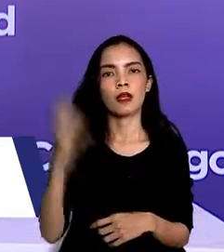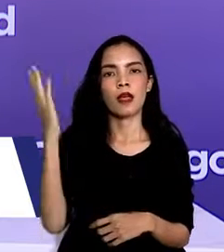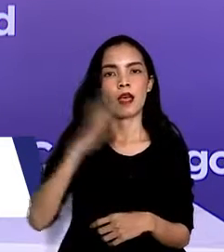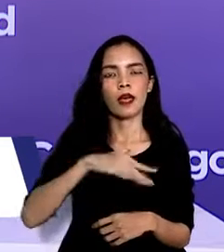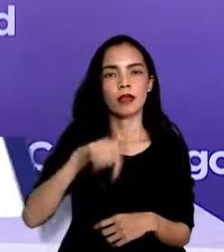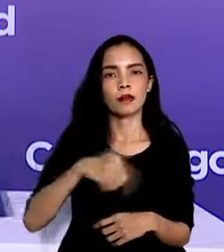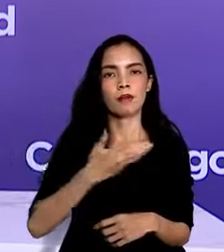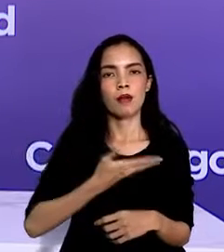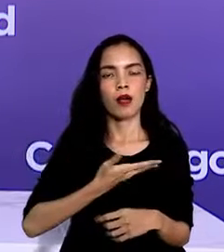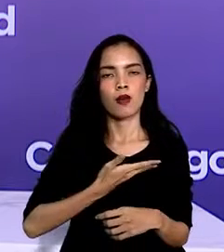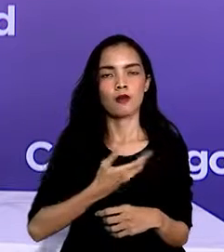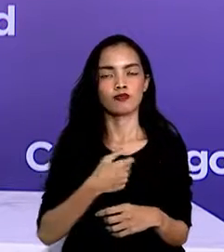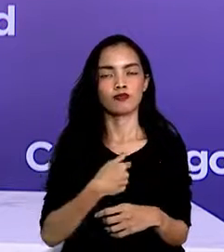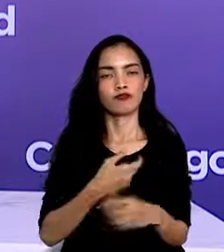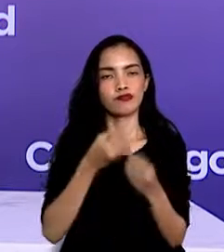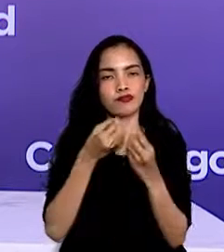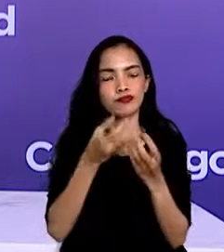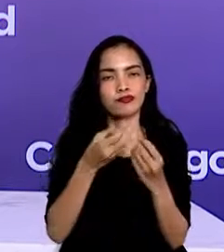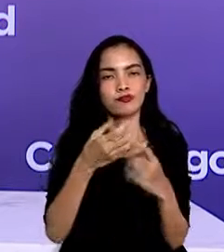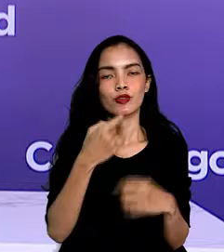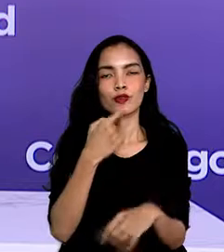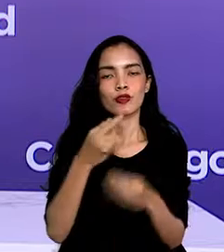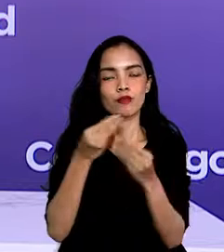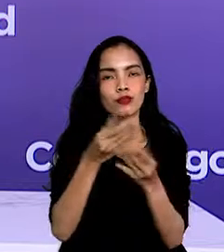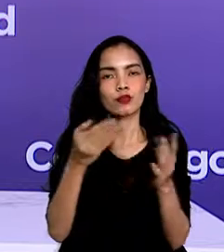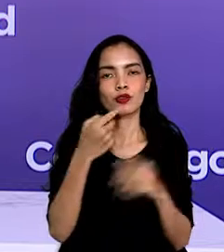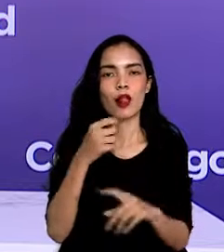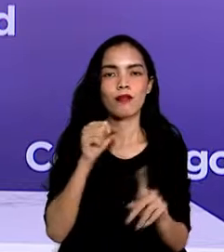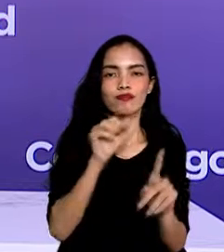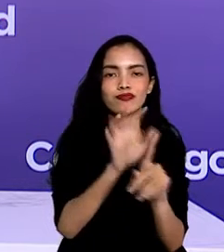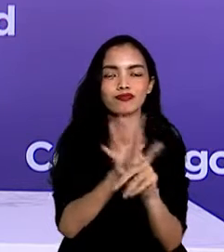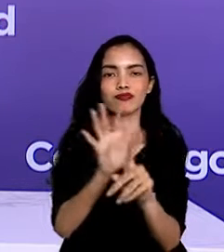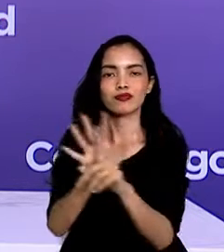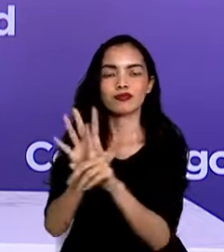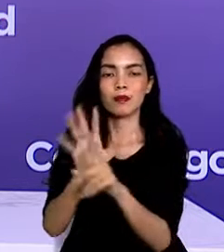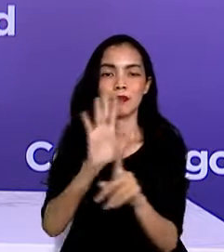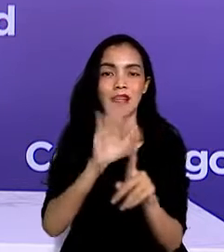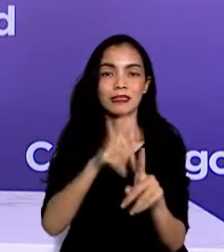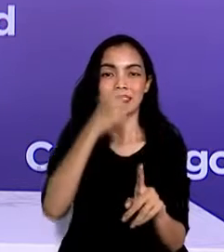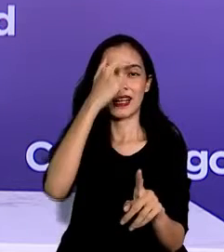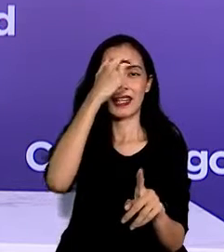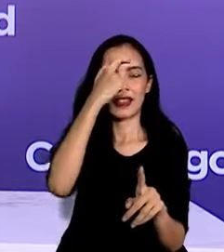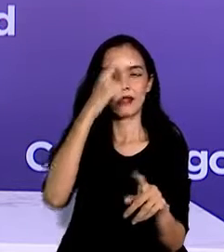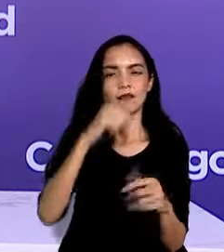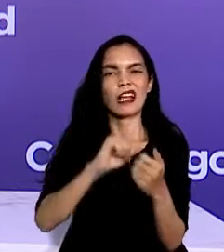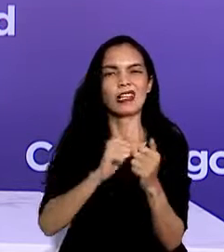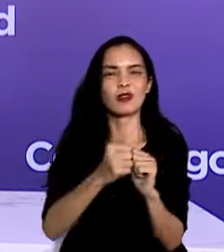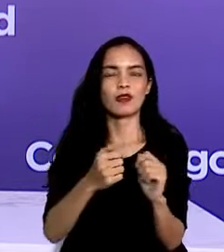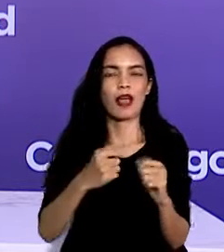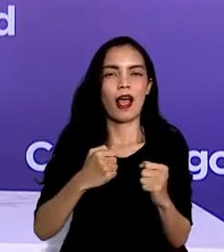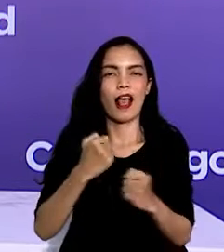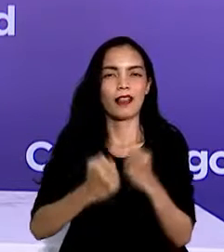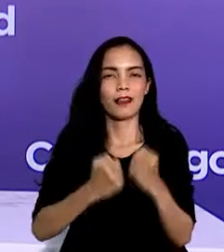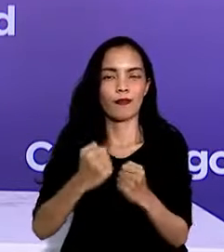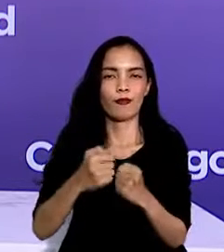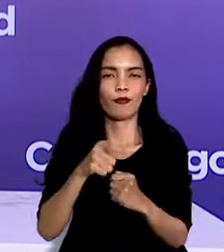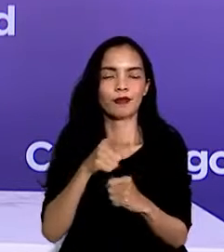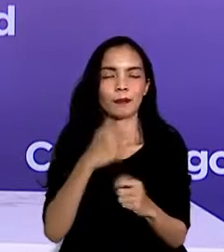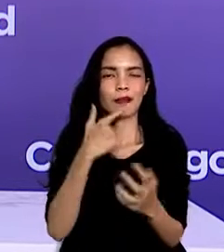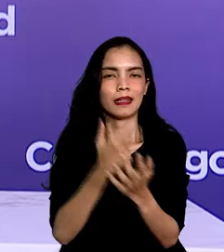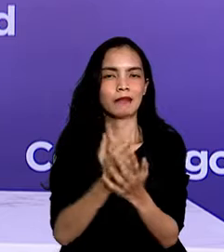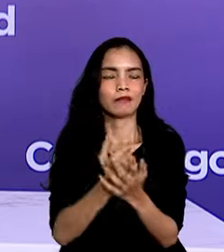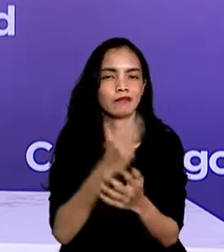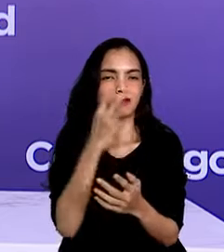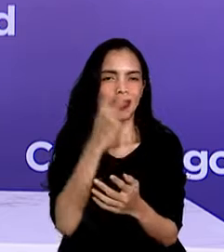perkembangan kasus aktif di Indonesia. Penting untuk melihat perkembangan COVID-19 dari sisi kasus